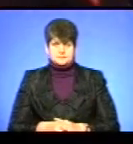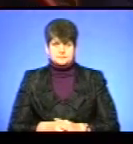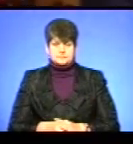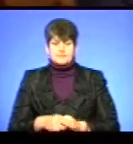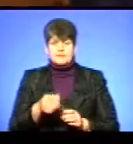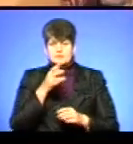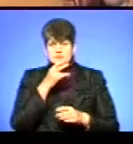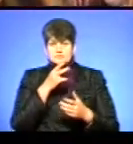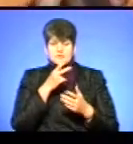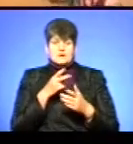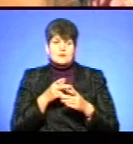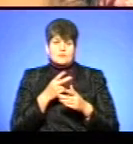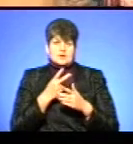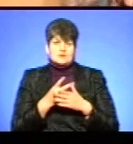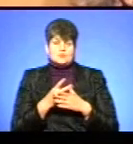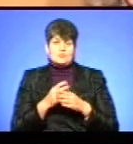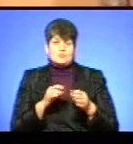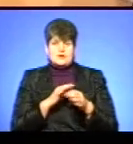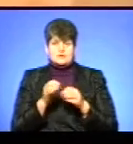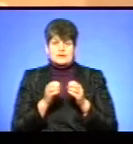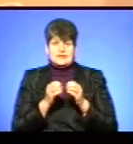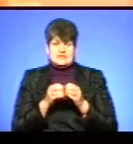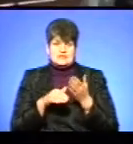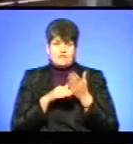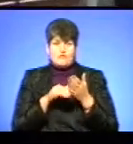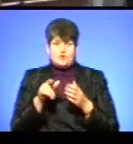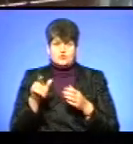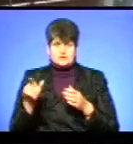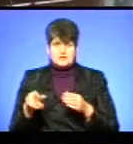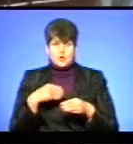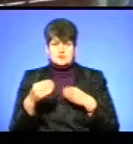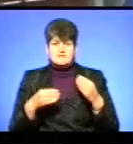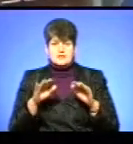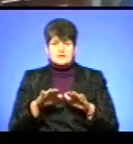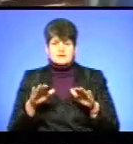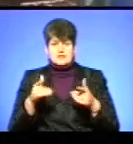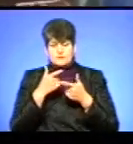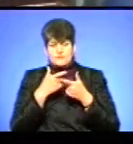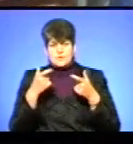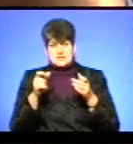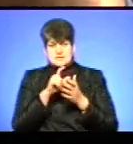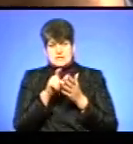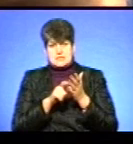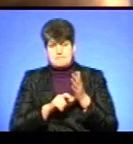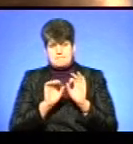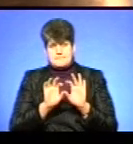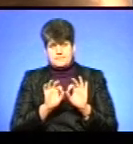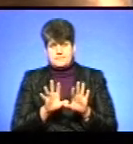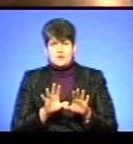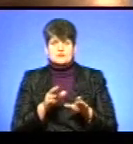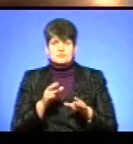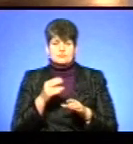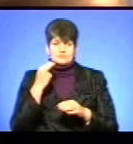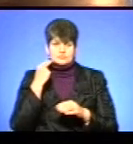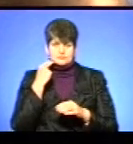репрезентації проєкту 10 волонтерів з Тернопільського ПЕД-університету роздавали школярам інформаційний матеріал, пояснювали переваги